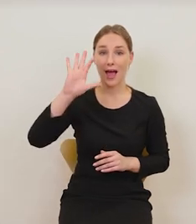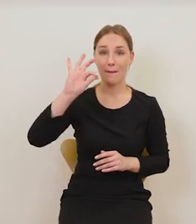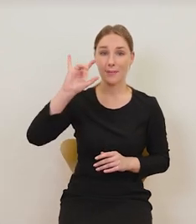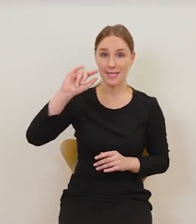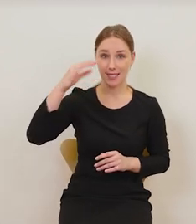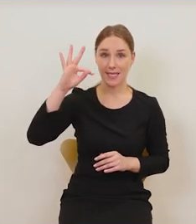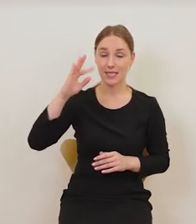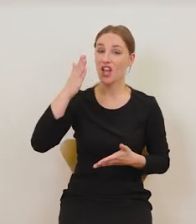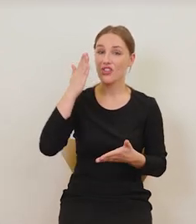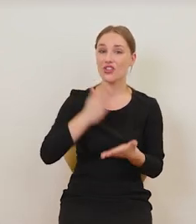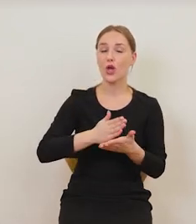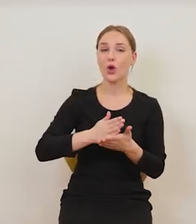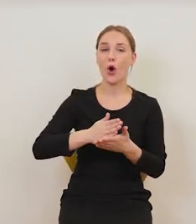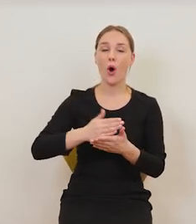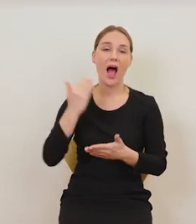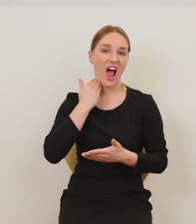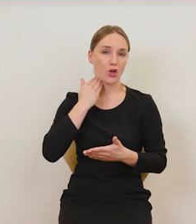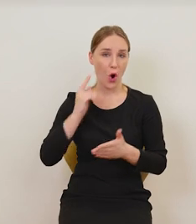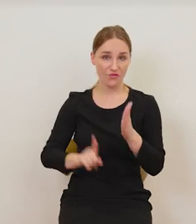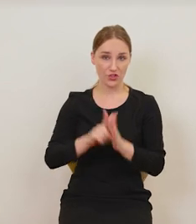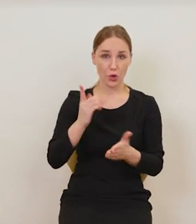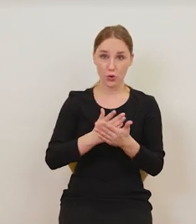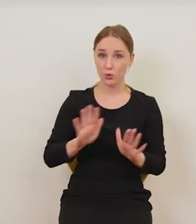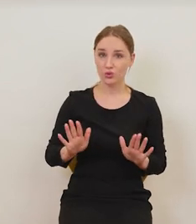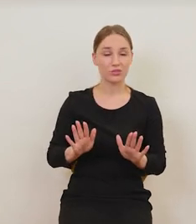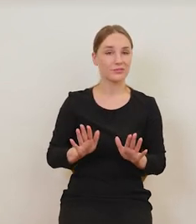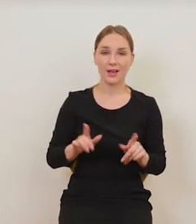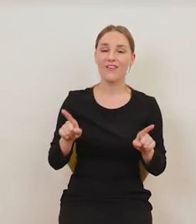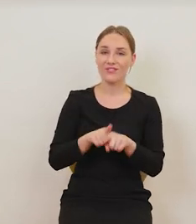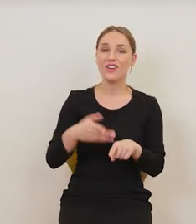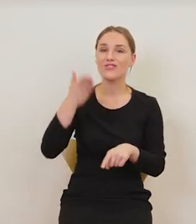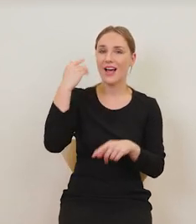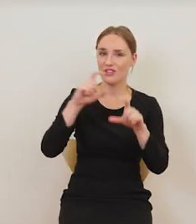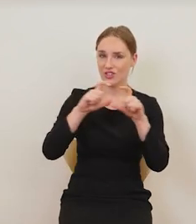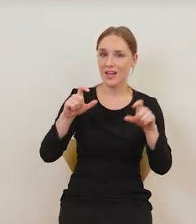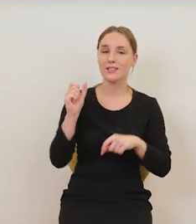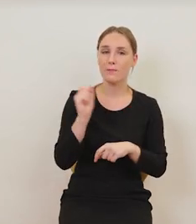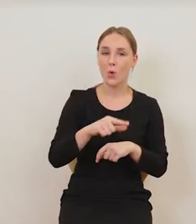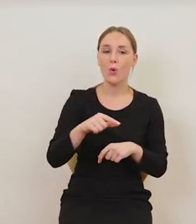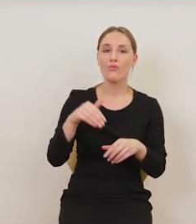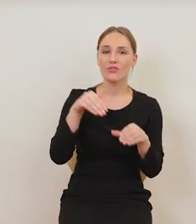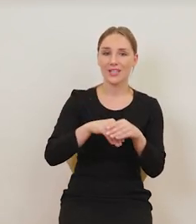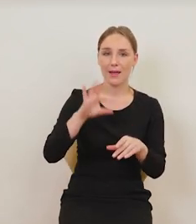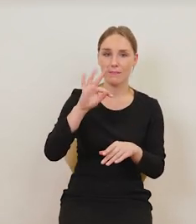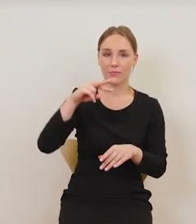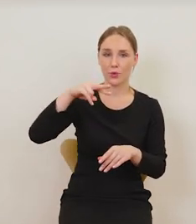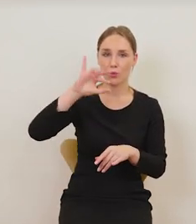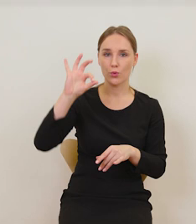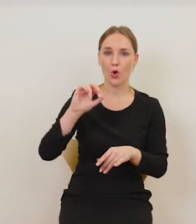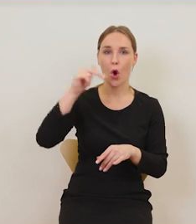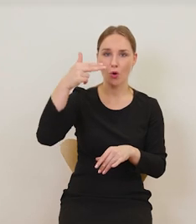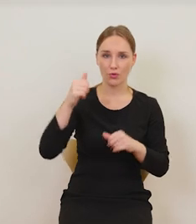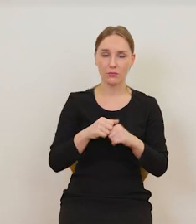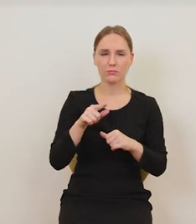wysokoprocentowy alkohol. On zawierał również w tamtych czasach tujon, związek organiczny